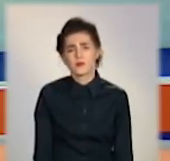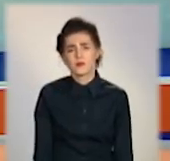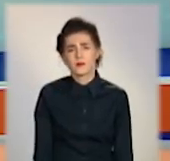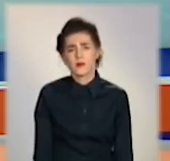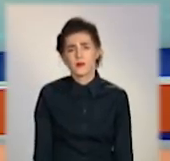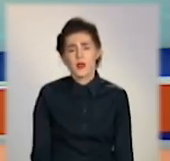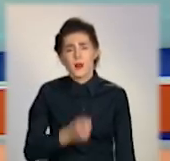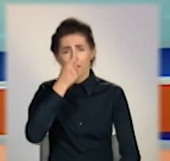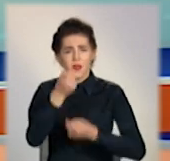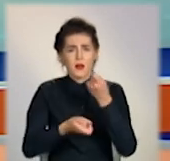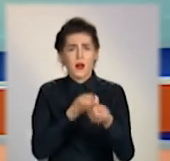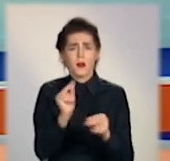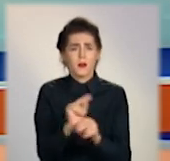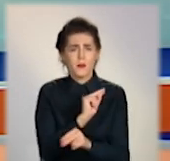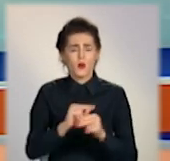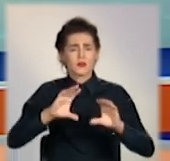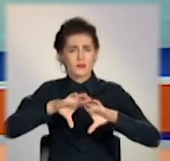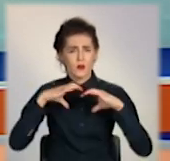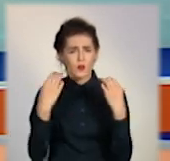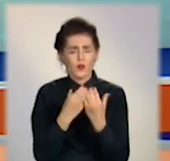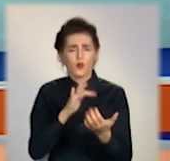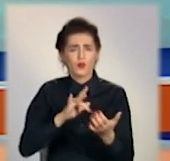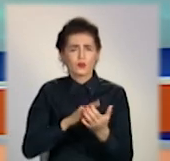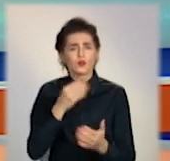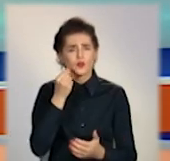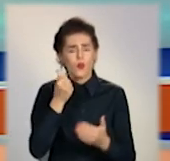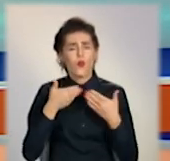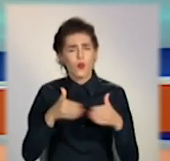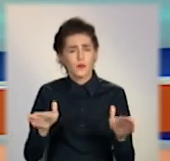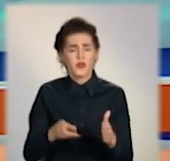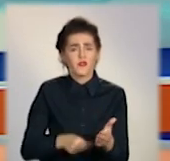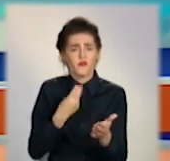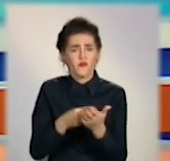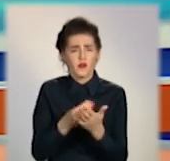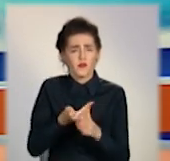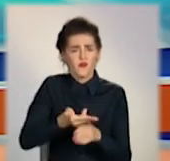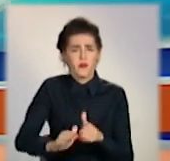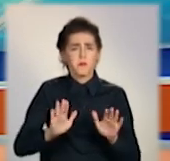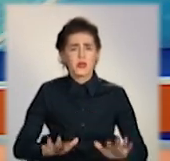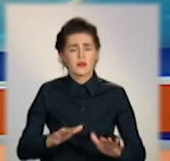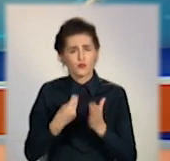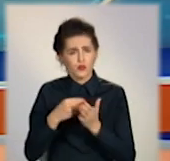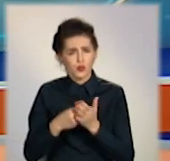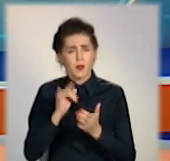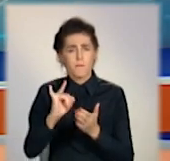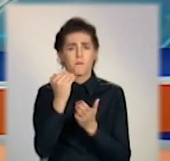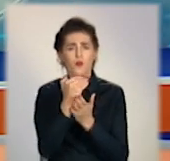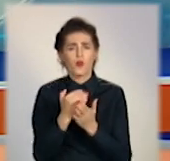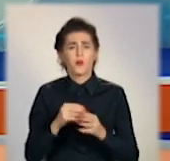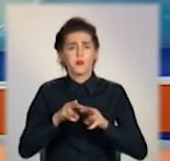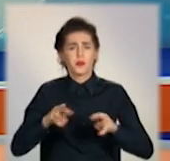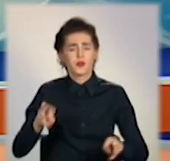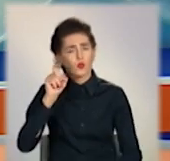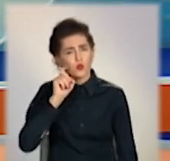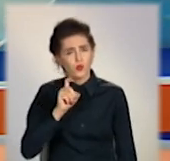Капітально відремонтований стадіон відкрили у Слов'янську. Гроші на це знайшли в міському бюджеті та завдяки програмі президента